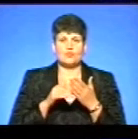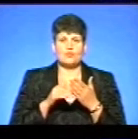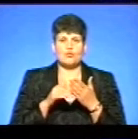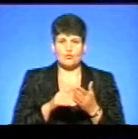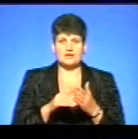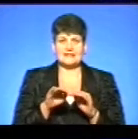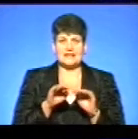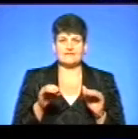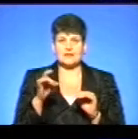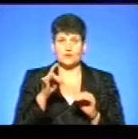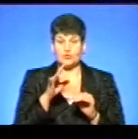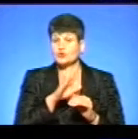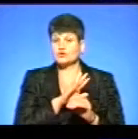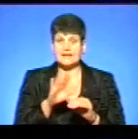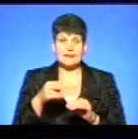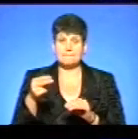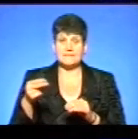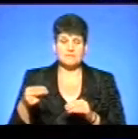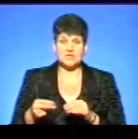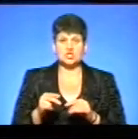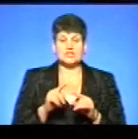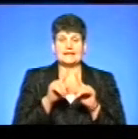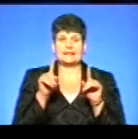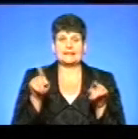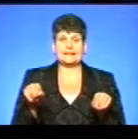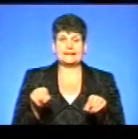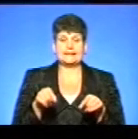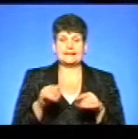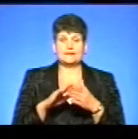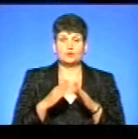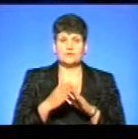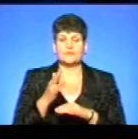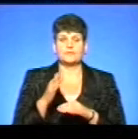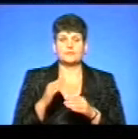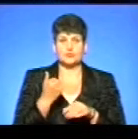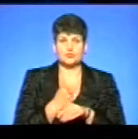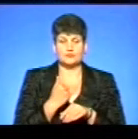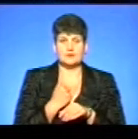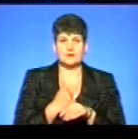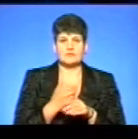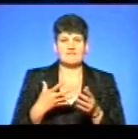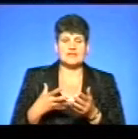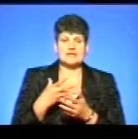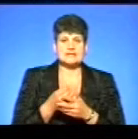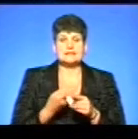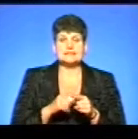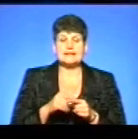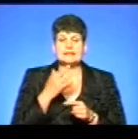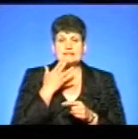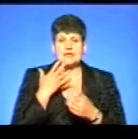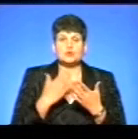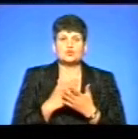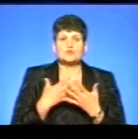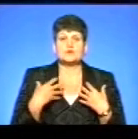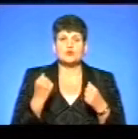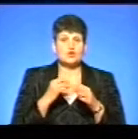району. Якщо не підпишуть декларацію з основним фінансистом, це Національна служба здоров'я,